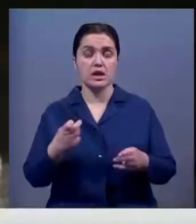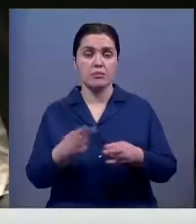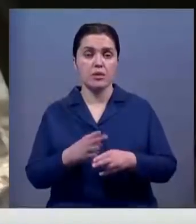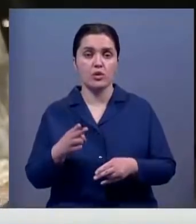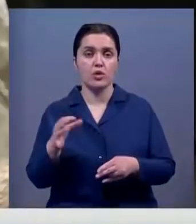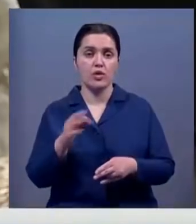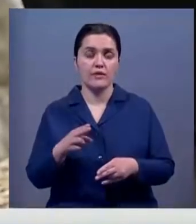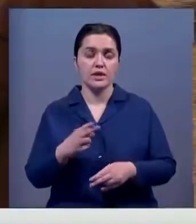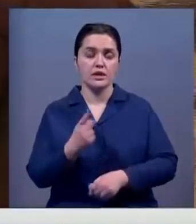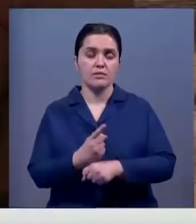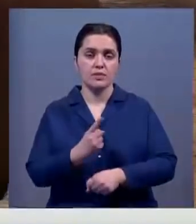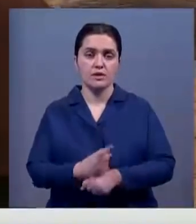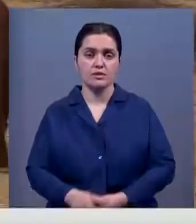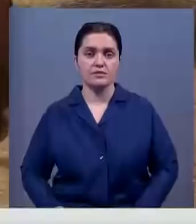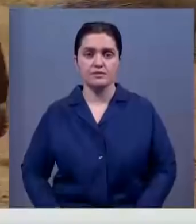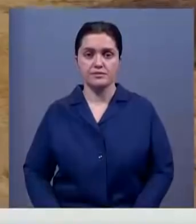ковидные ограничения.